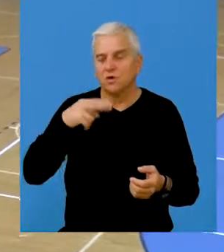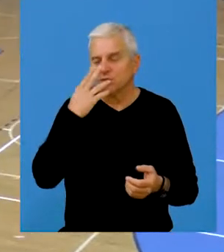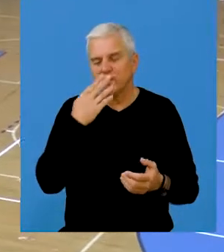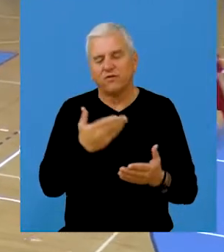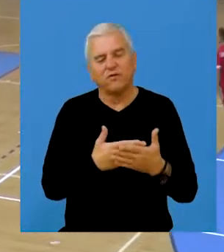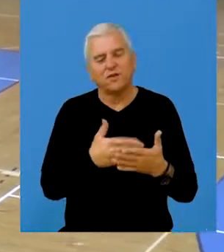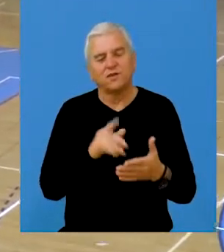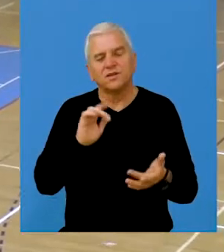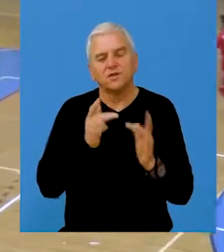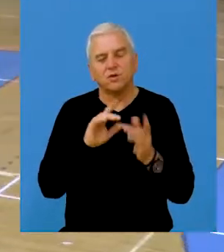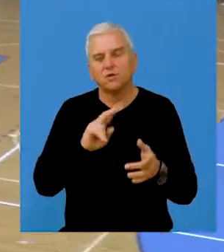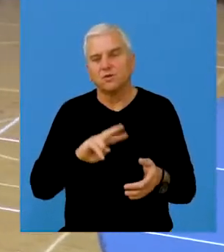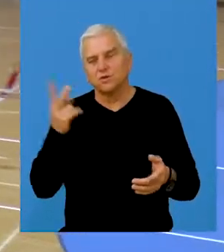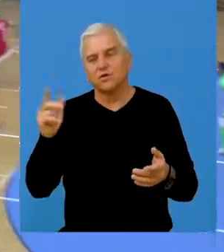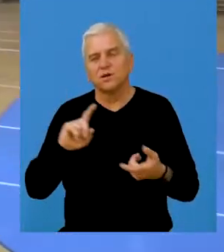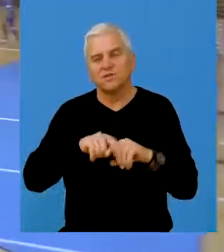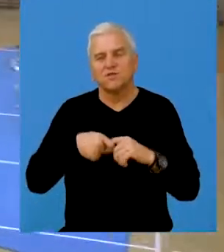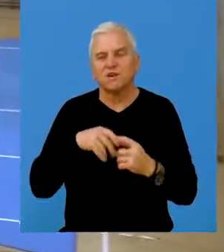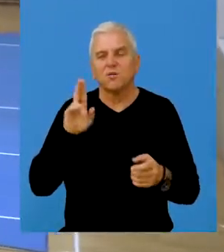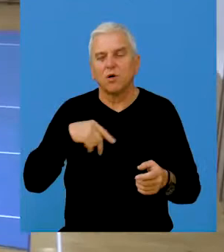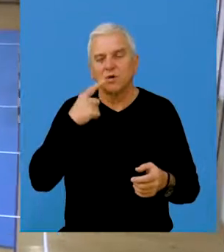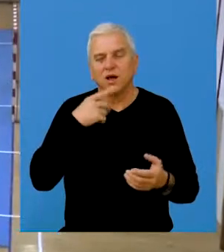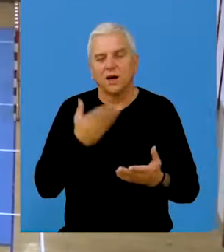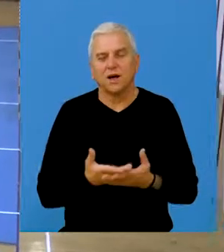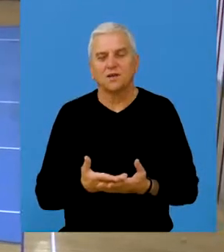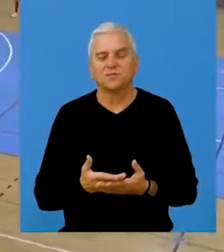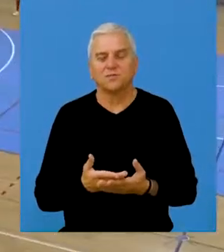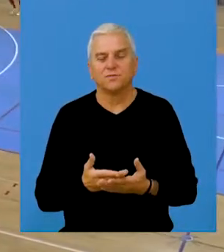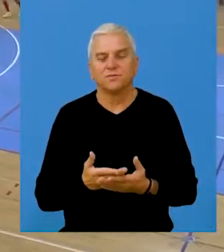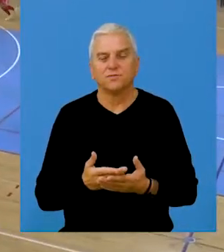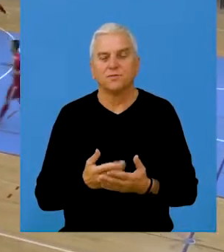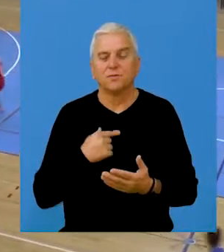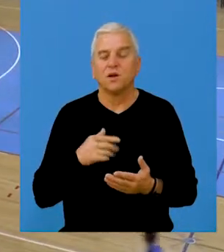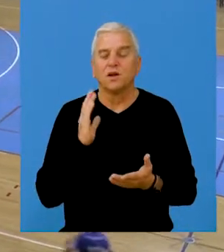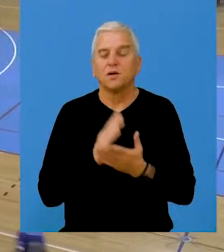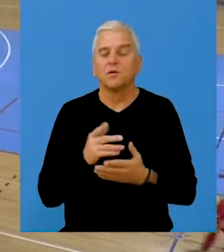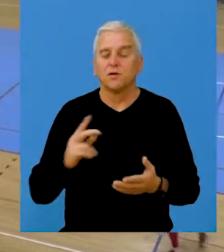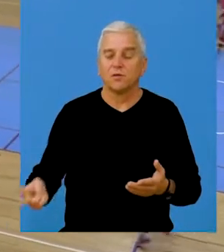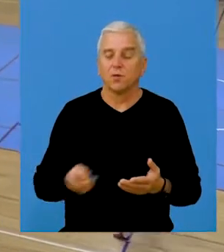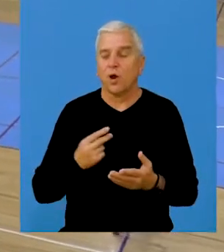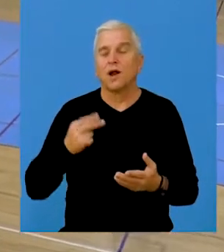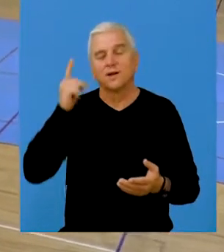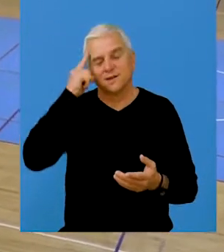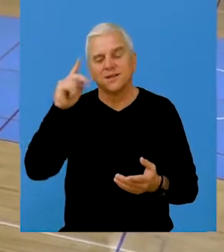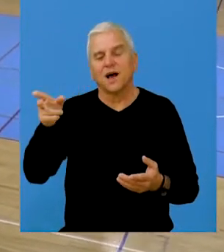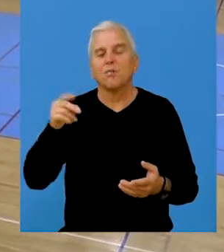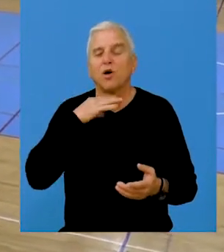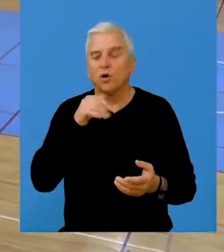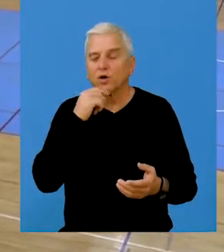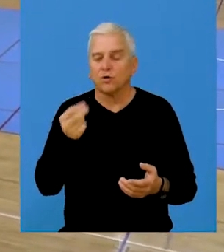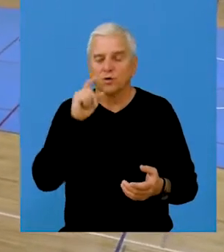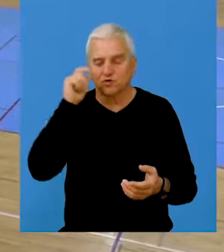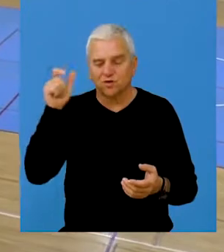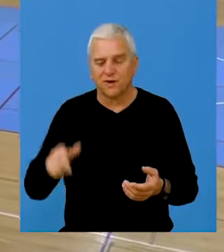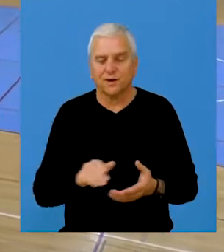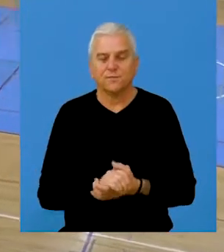to mi mogli da se ugledamo, ne samo u sportu, nego u nekih drugim stvarima i mogu da kažem da je meni bila privilegija poznavati Gorana kao